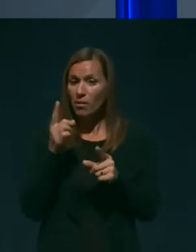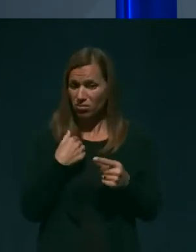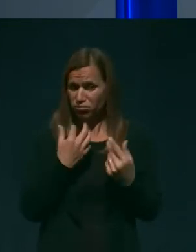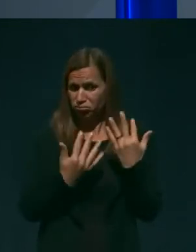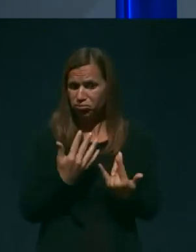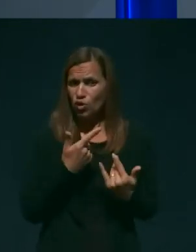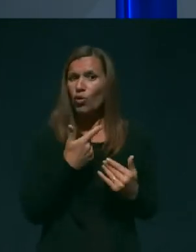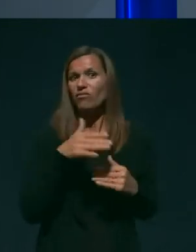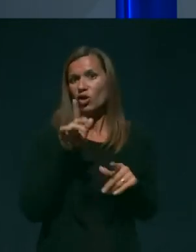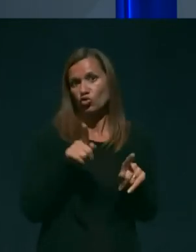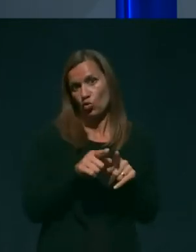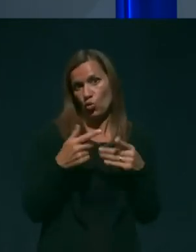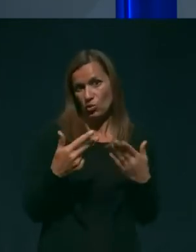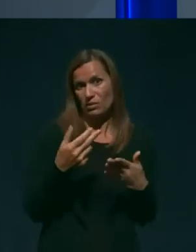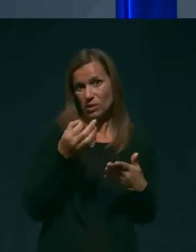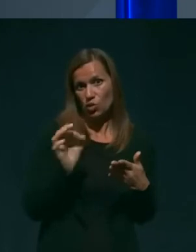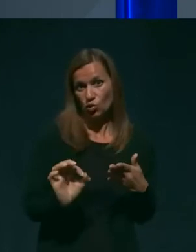ni.